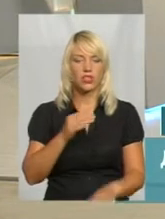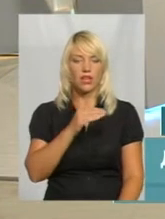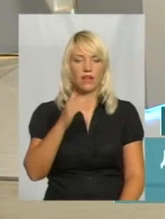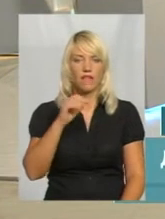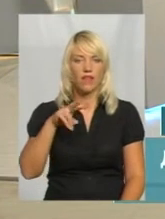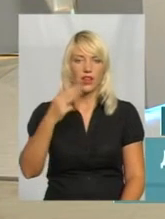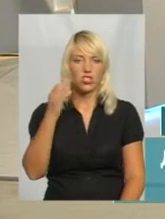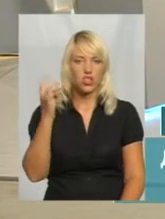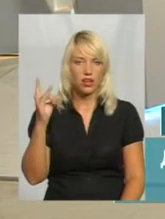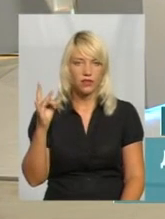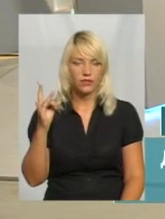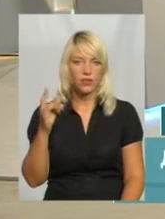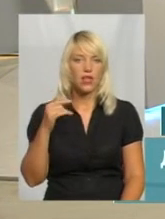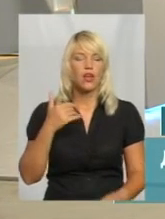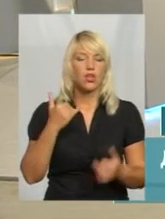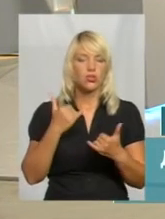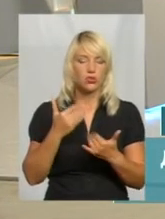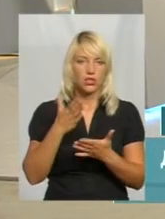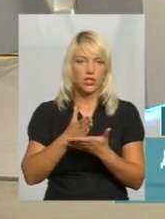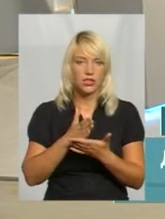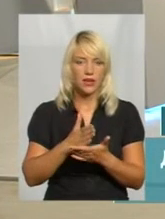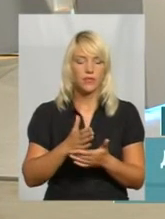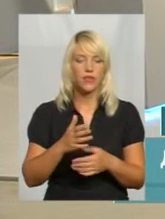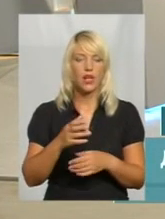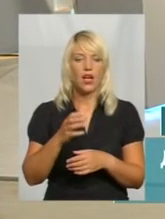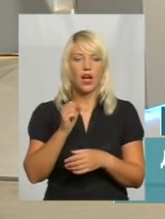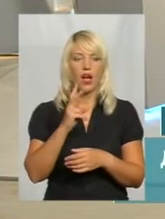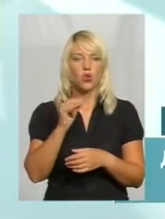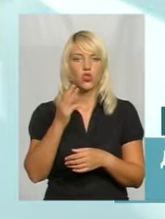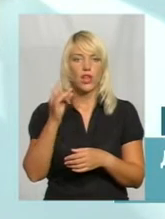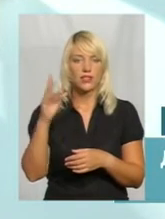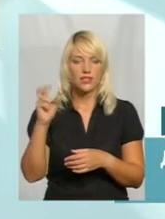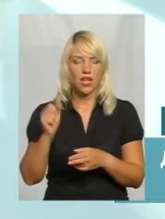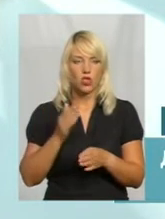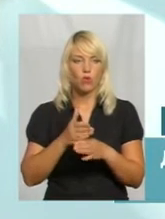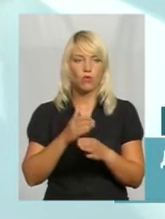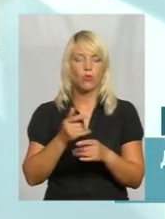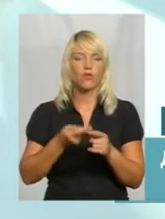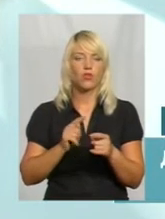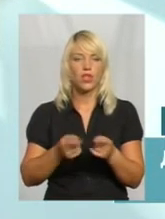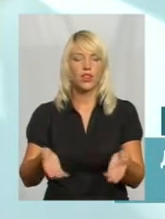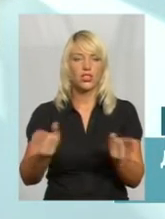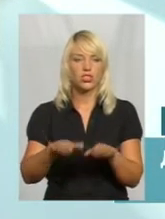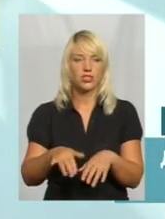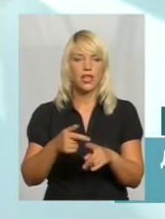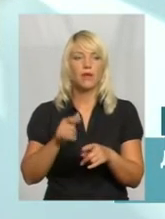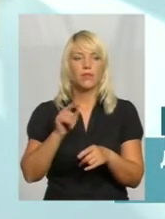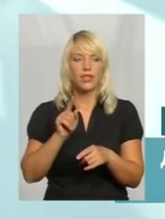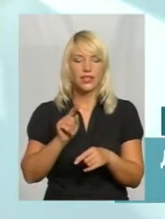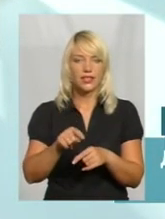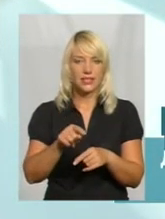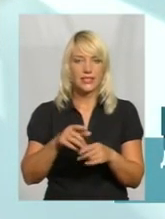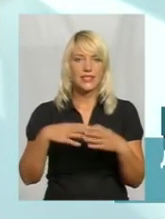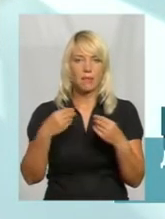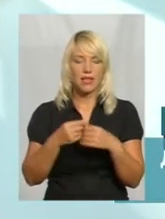Сьогодні є фельдшерська допомога, і вона лишиться. І той сімейний лікар, де